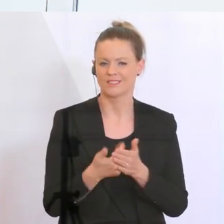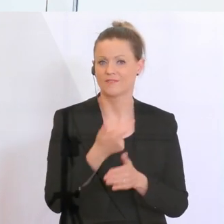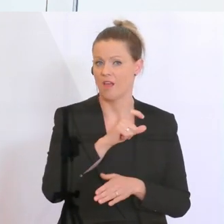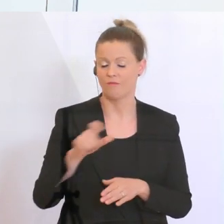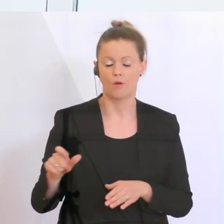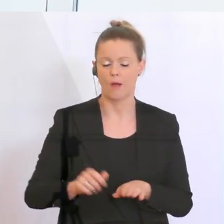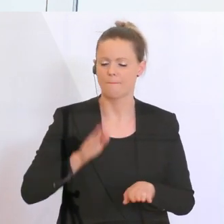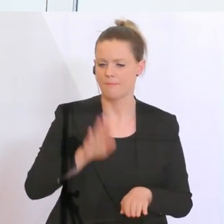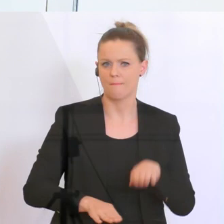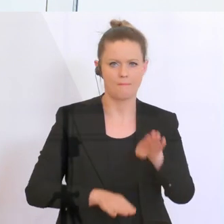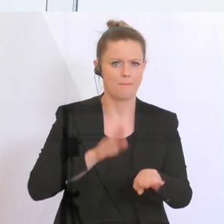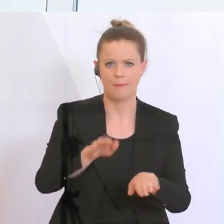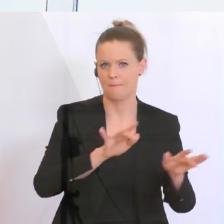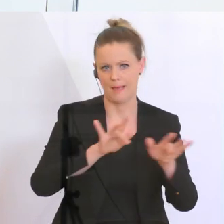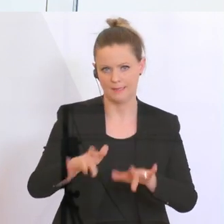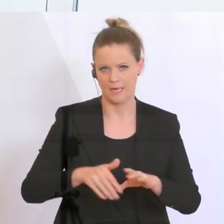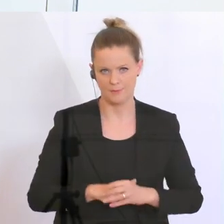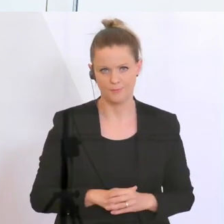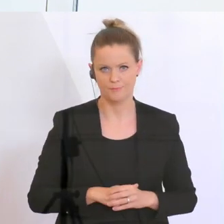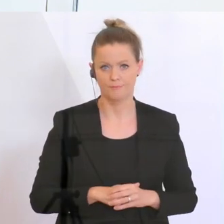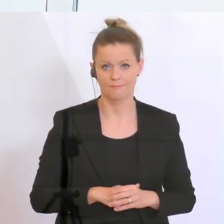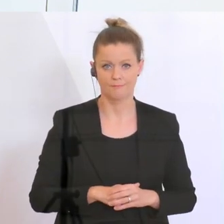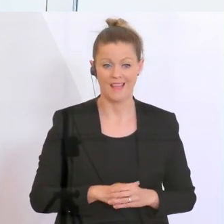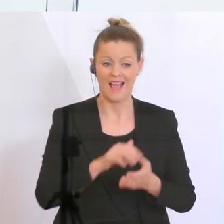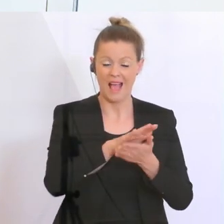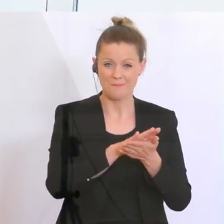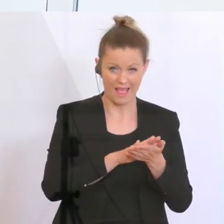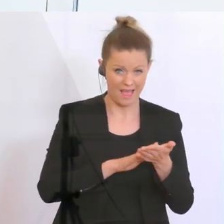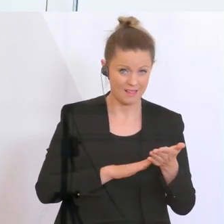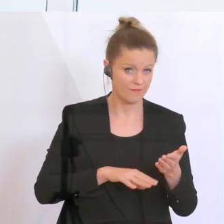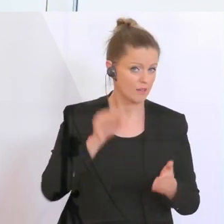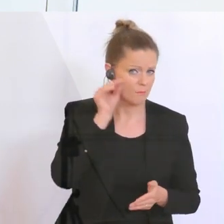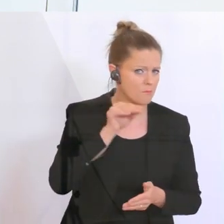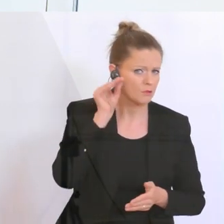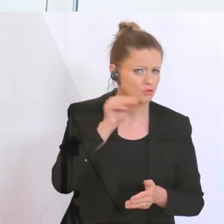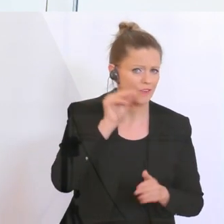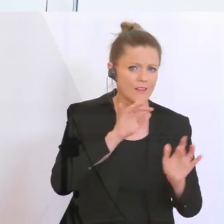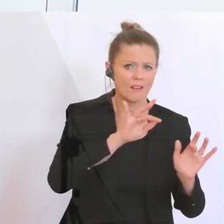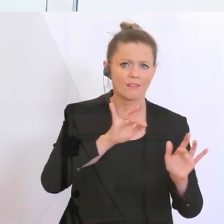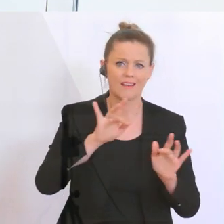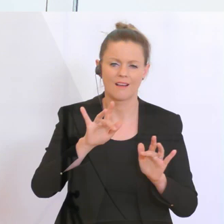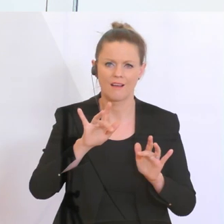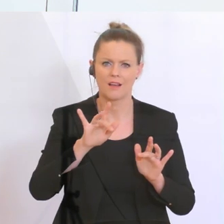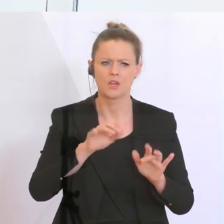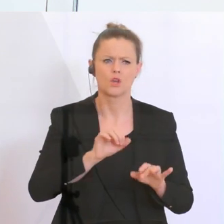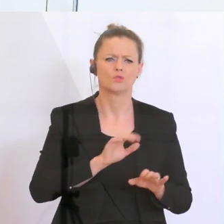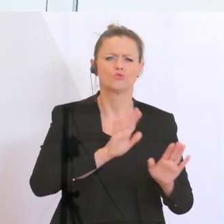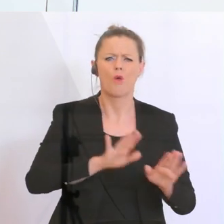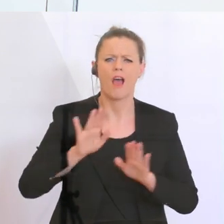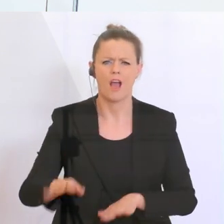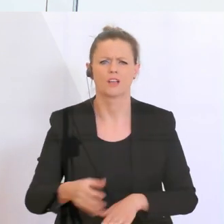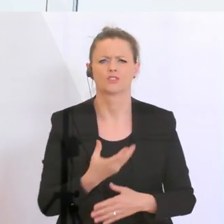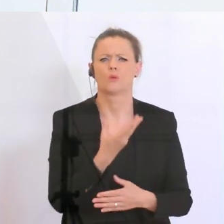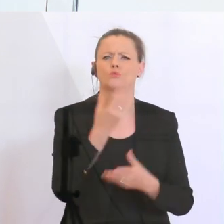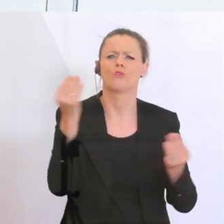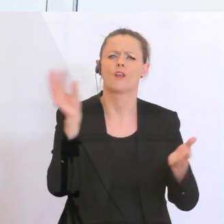Fortschritte gemacht haben. Und Beschwerden, die am Anfang da waren, es geht zu langsam, es ist zu bürokratisch,